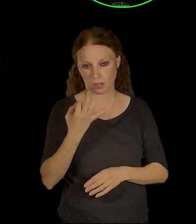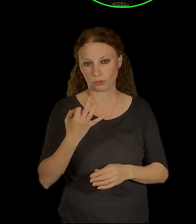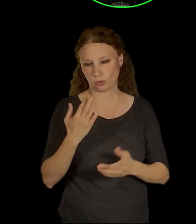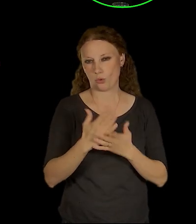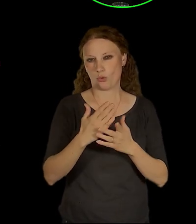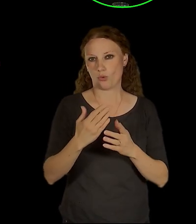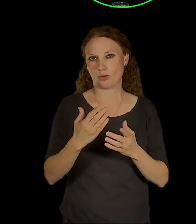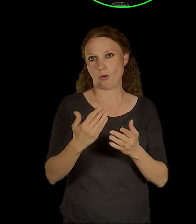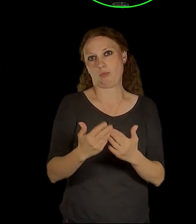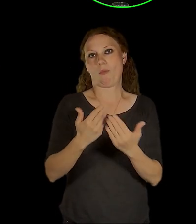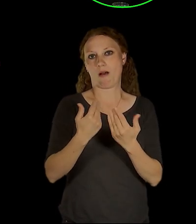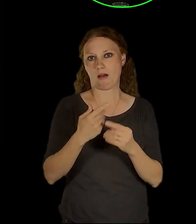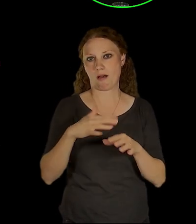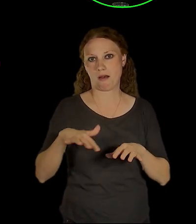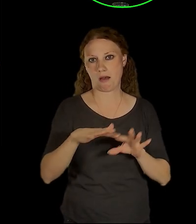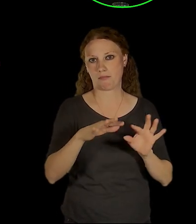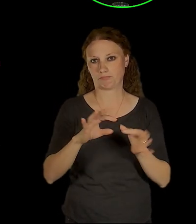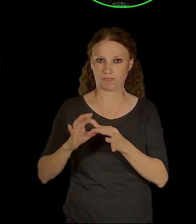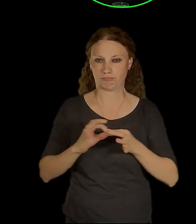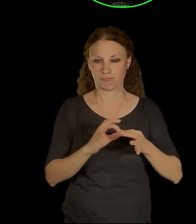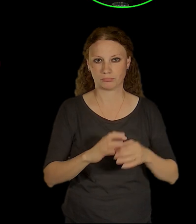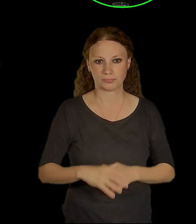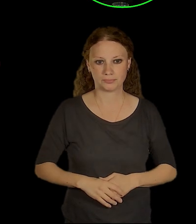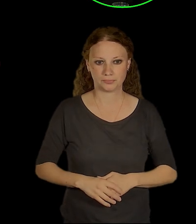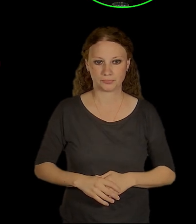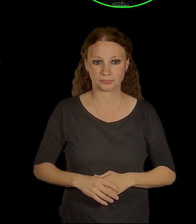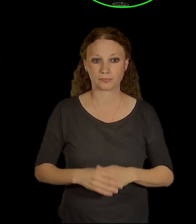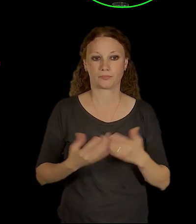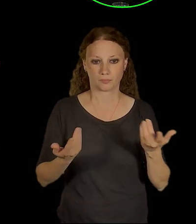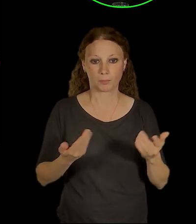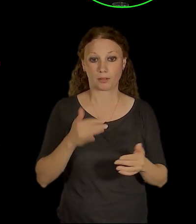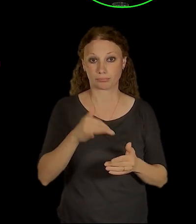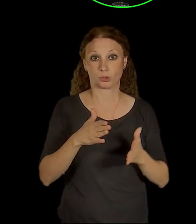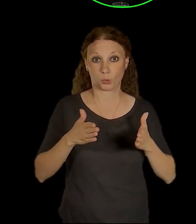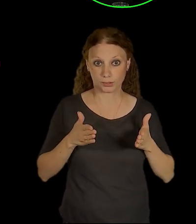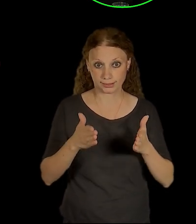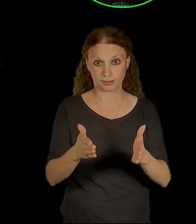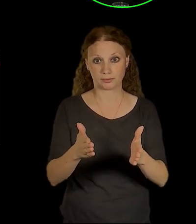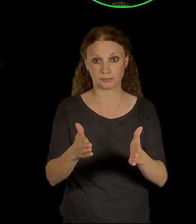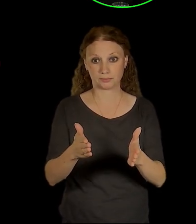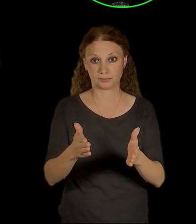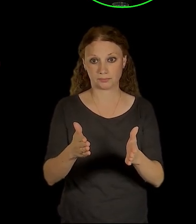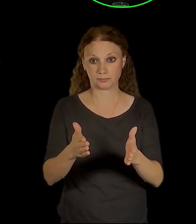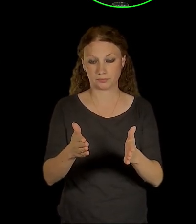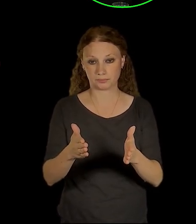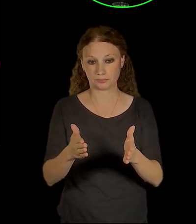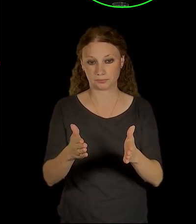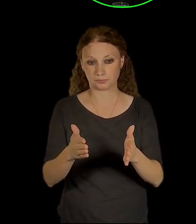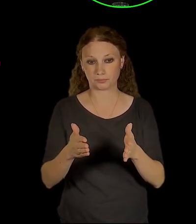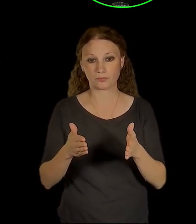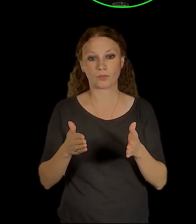To znamená, je tady nějaká ulice, která je stopou toho původního úvozu, který